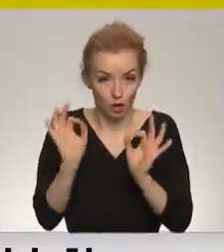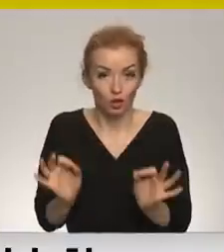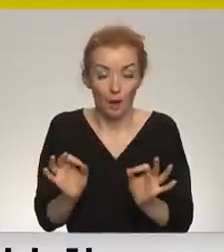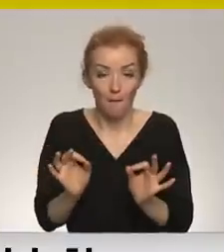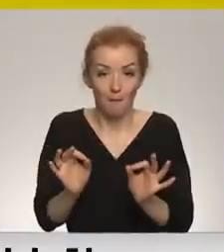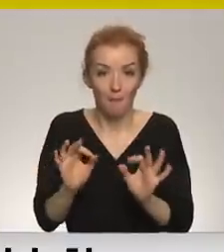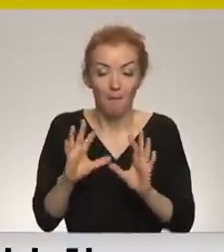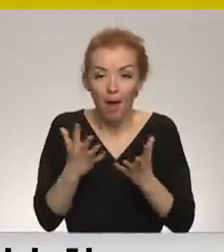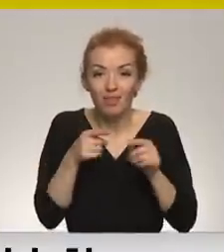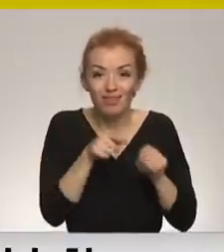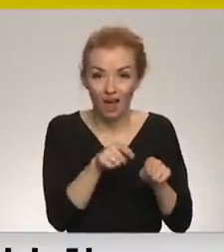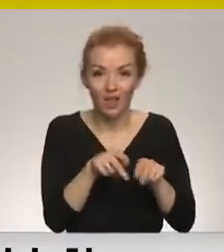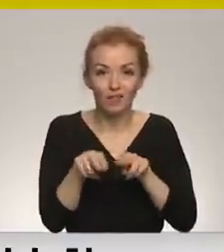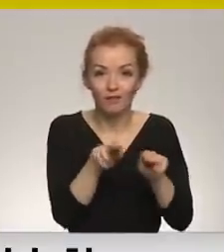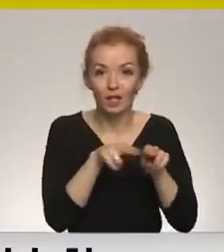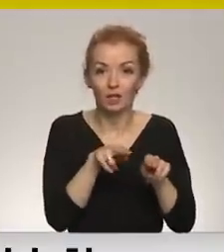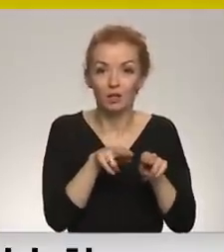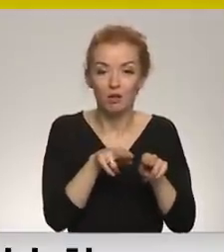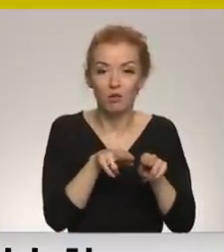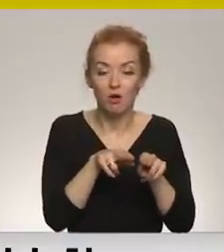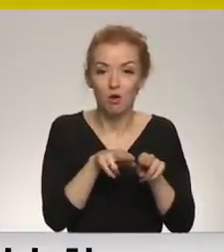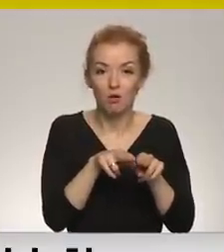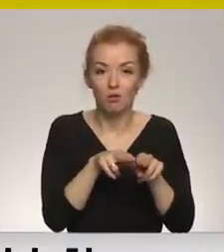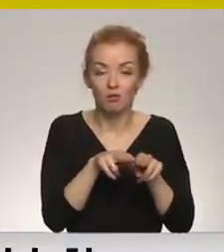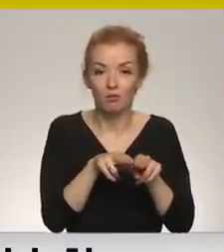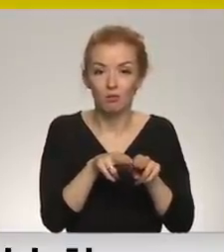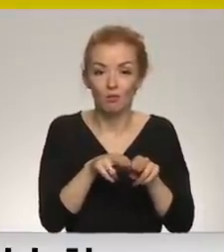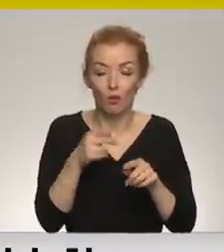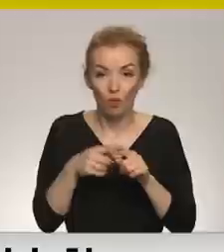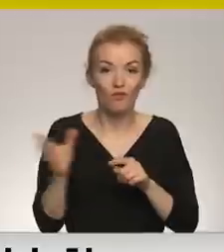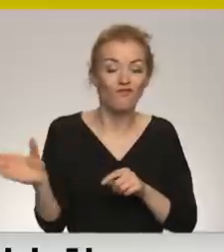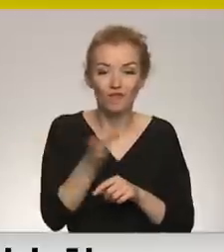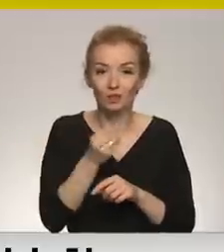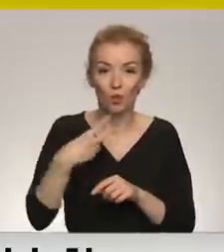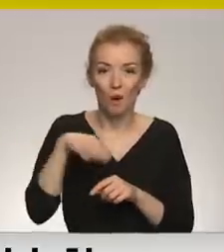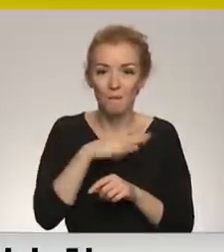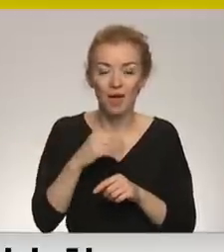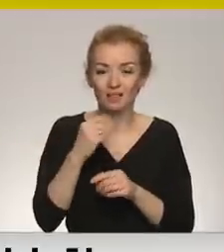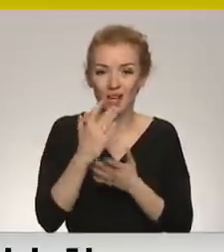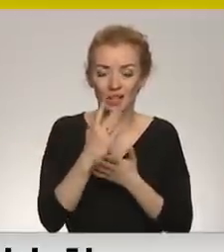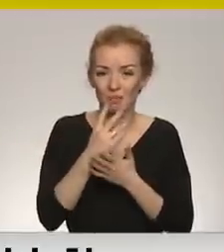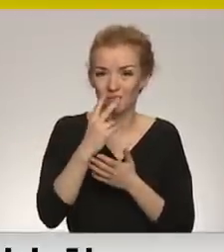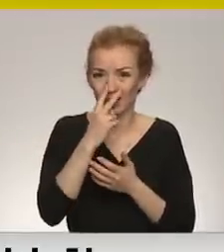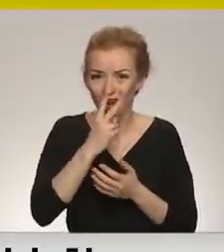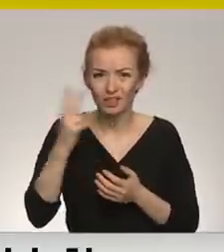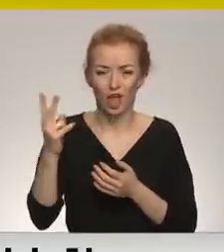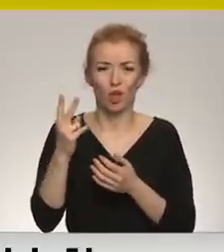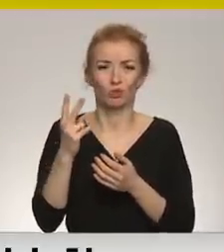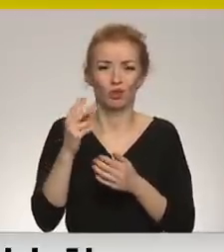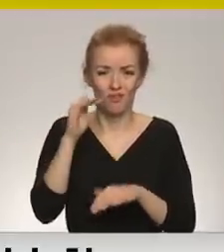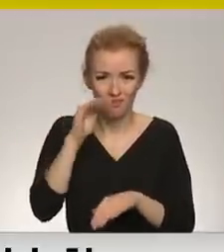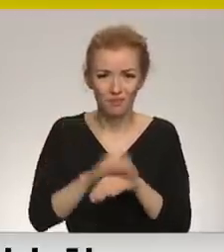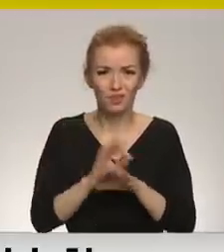Tajā pašā laikā šādi te gabali visa mašīna, visa mašīna, ko mēs esam kritizējuši, daži varbūt